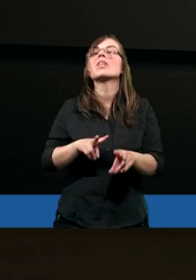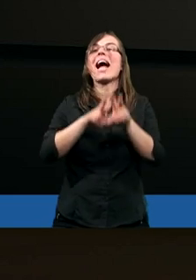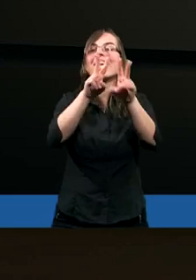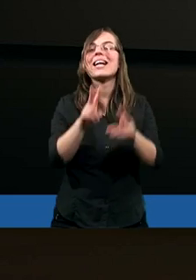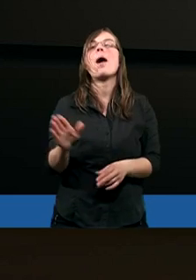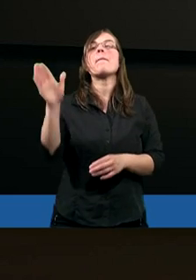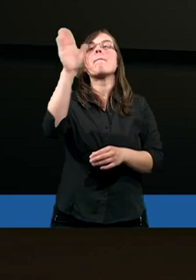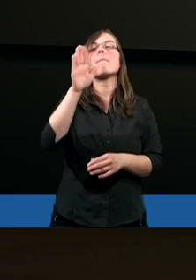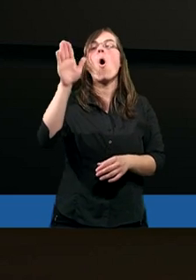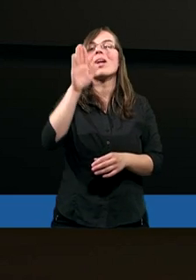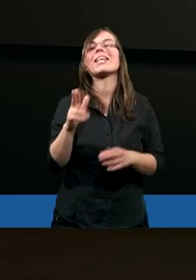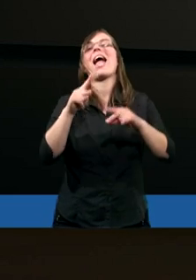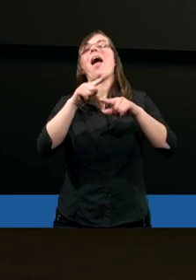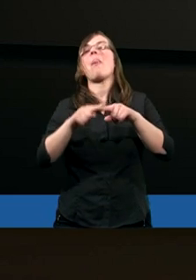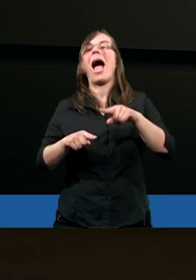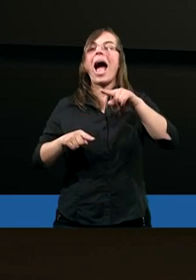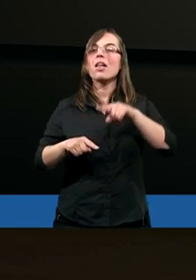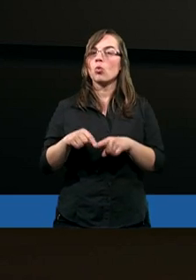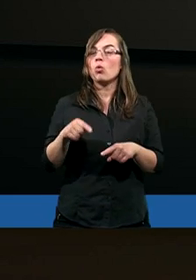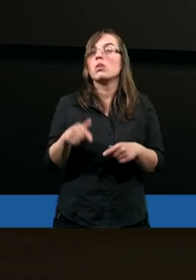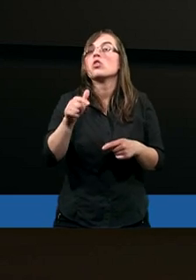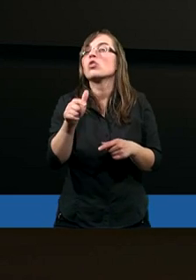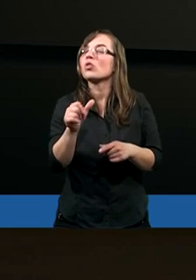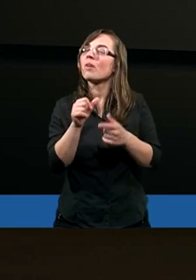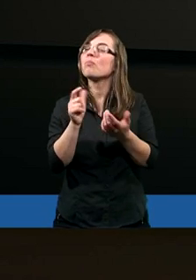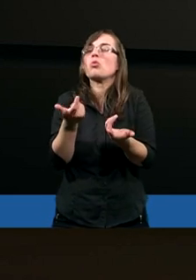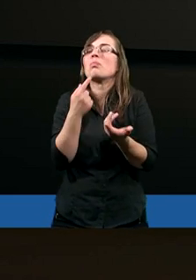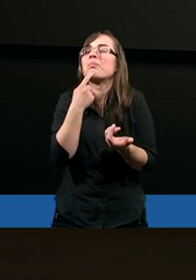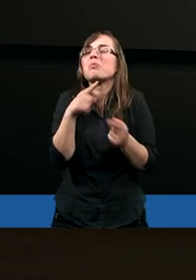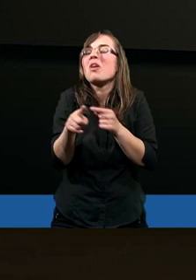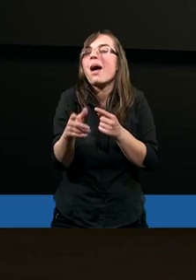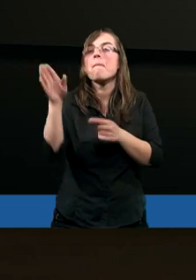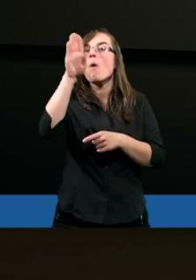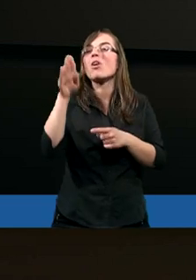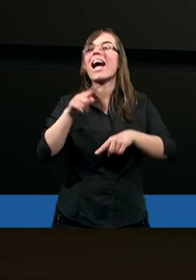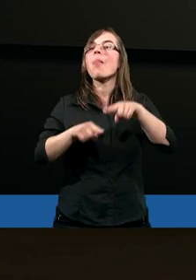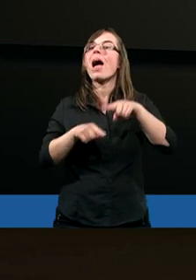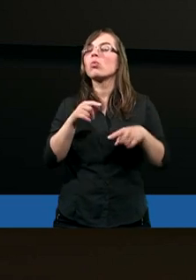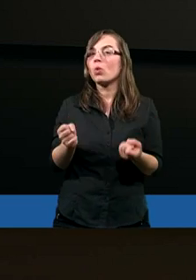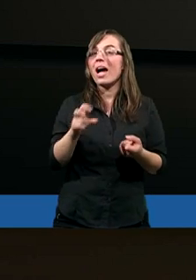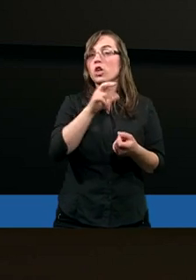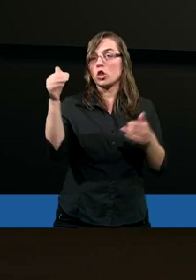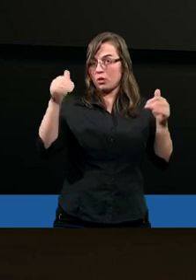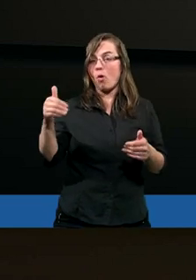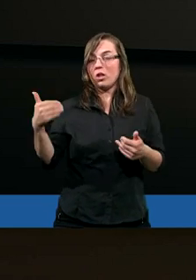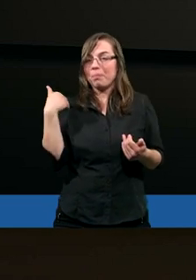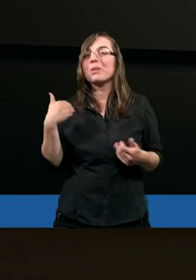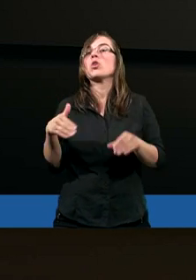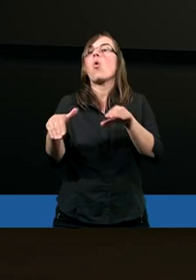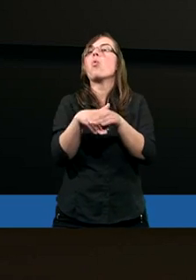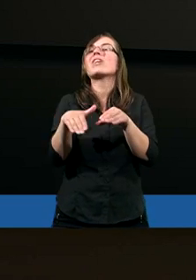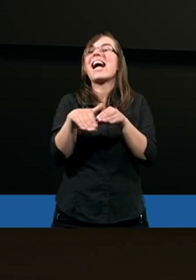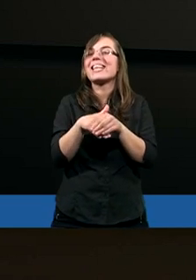natury. Co to oznacza ta boska natura i czy faktycznie my możemy być uczestnikami boskiej natury?